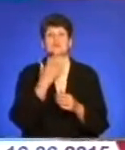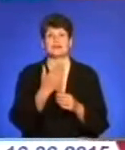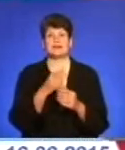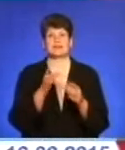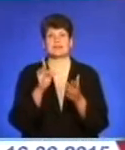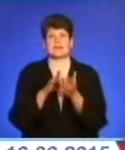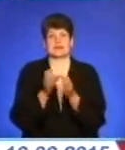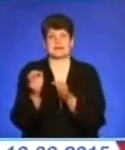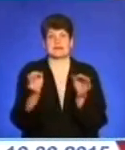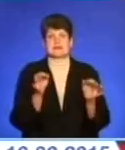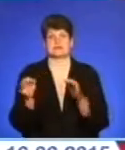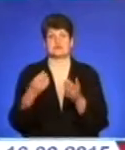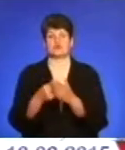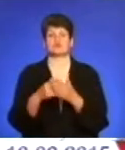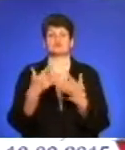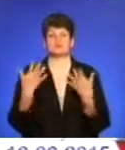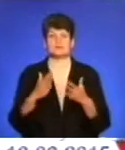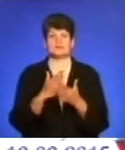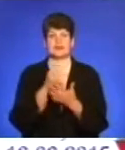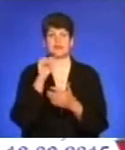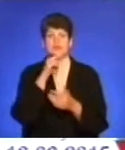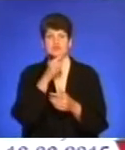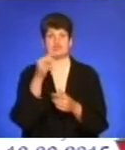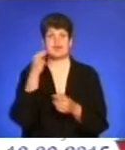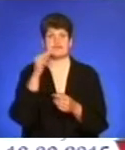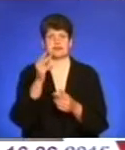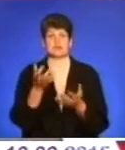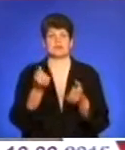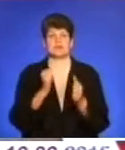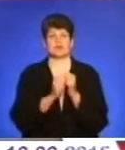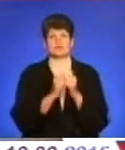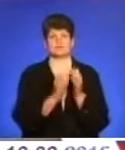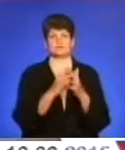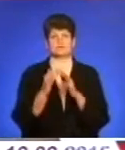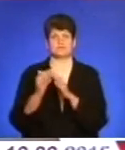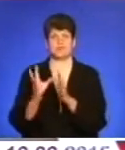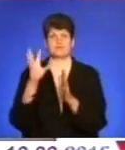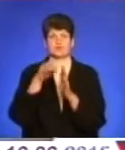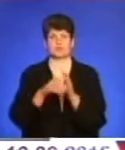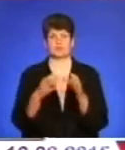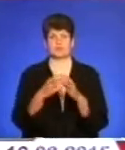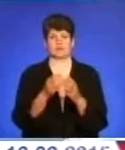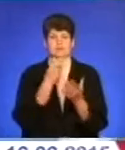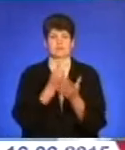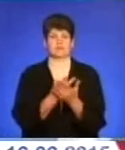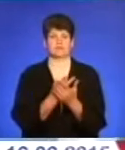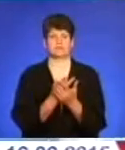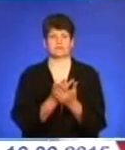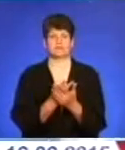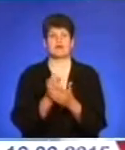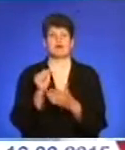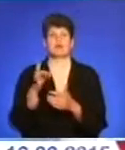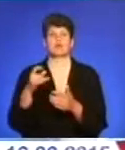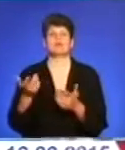Децентралізація бюджету вже відбулася. Економічний ефект, який отримає кожен населений пункт, який вступив до громад, очевидний. Аргумент який?